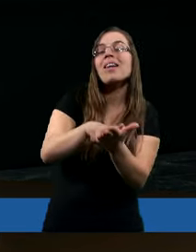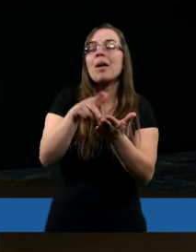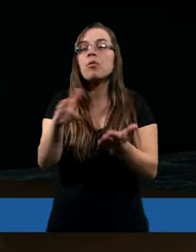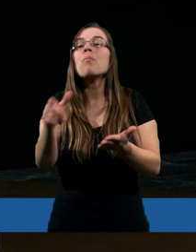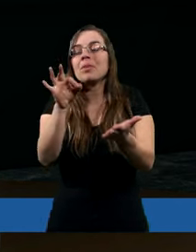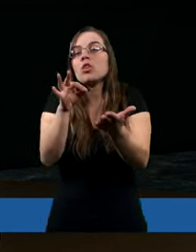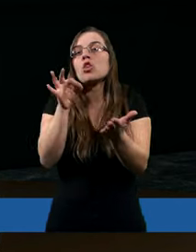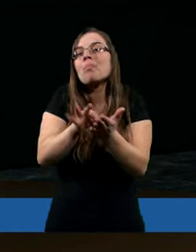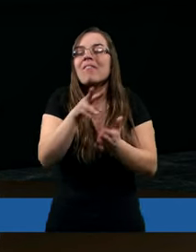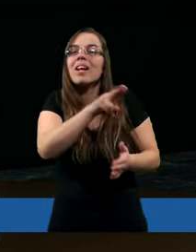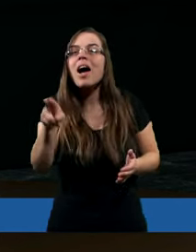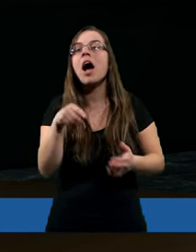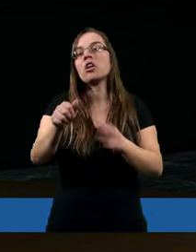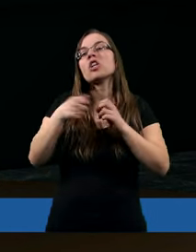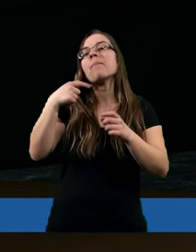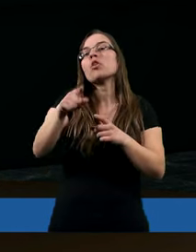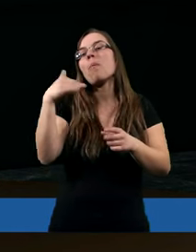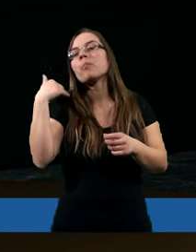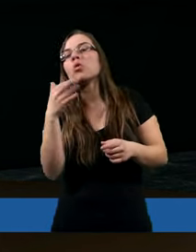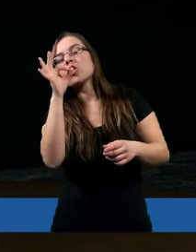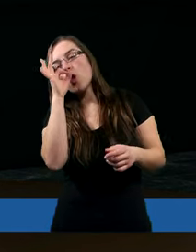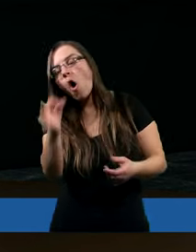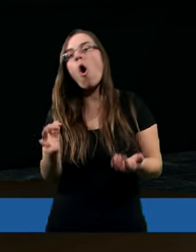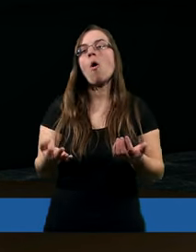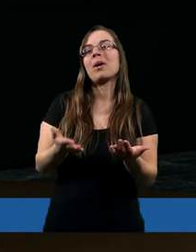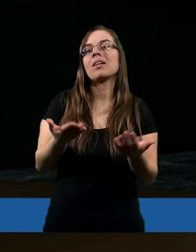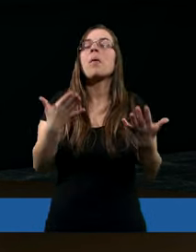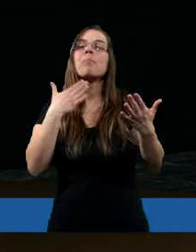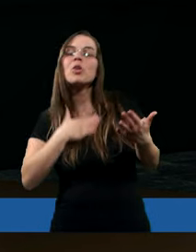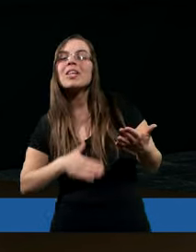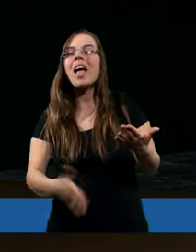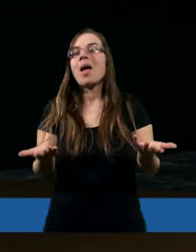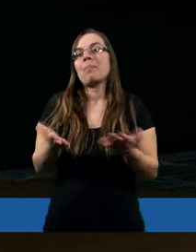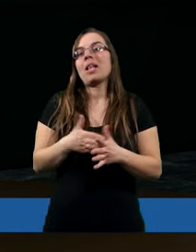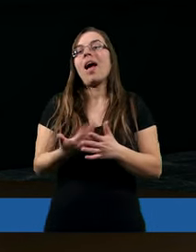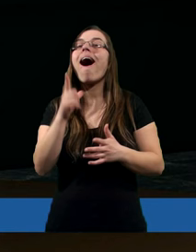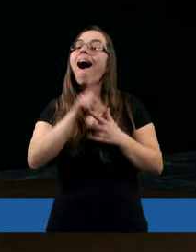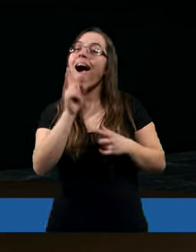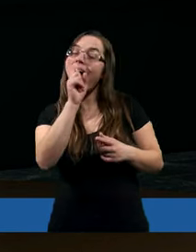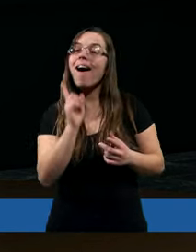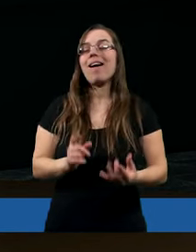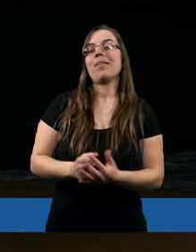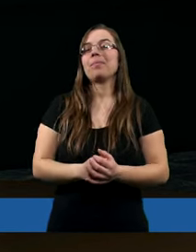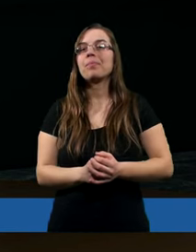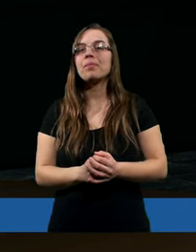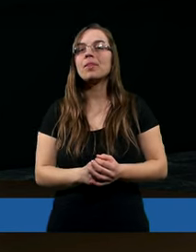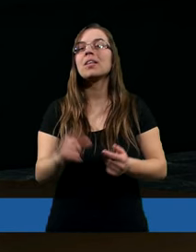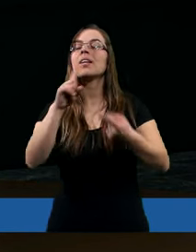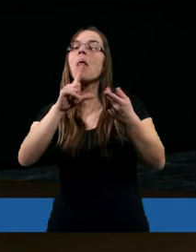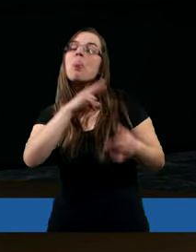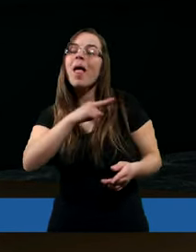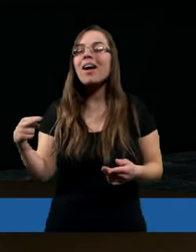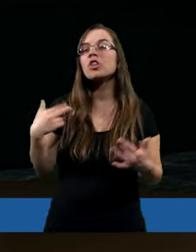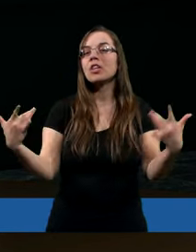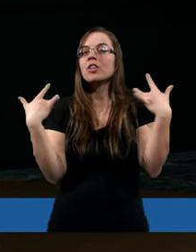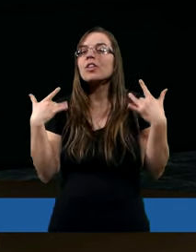akceptujemy to, bo to było dobre, przyjemne, ale nasze